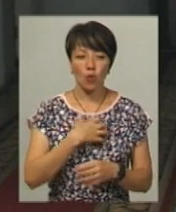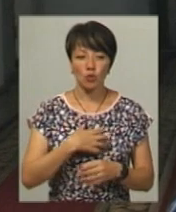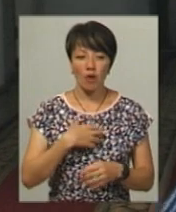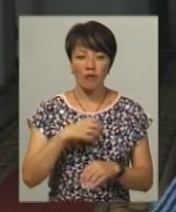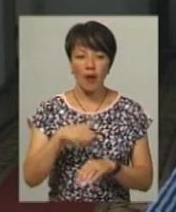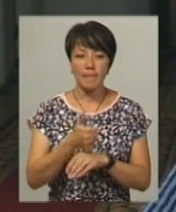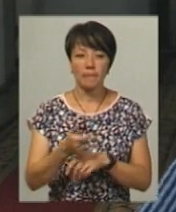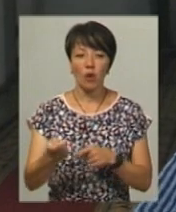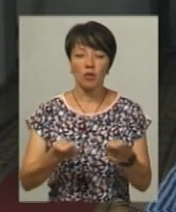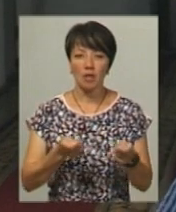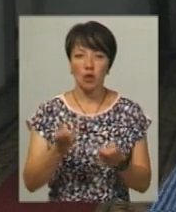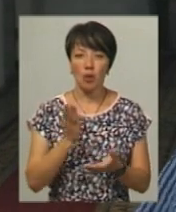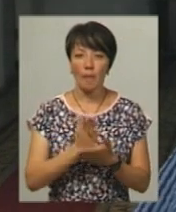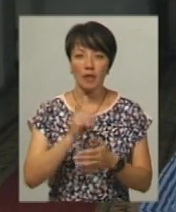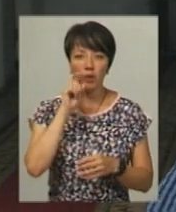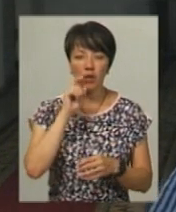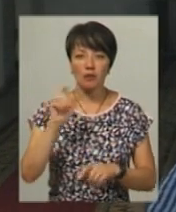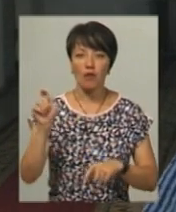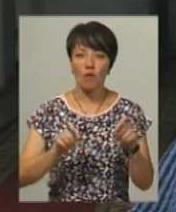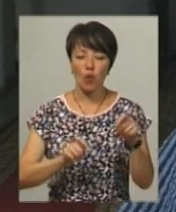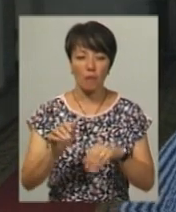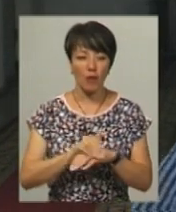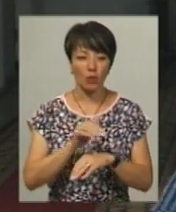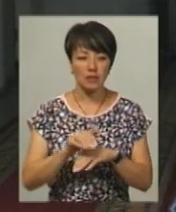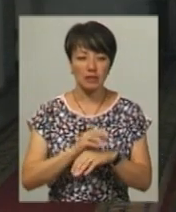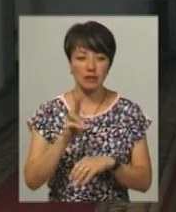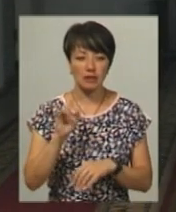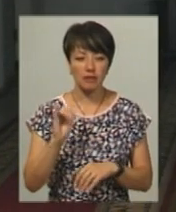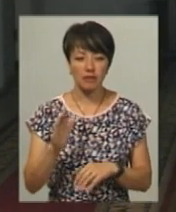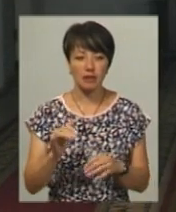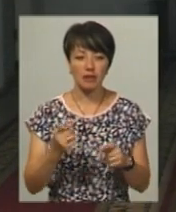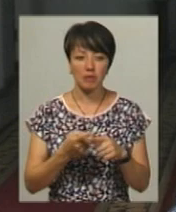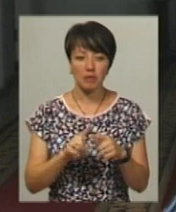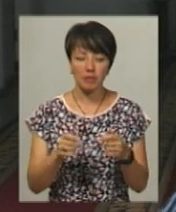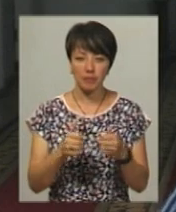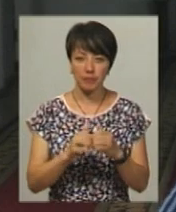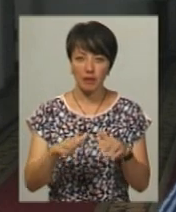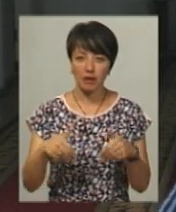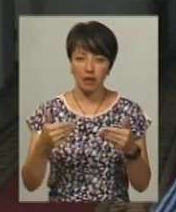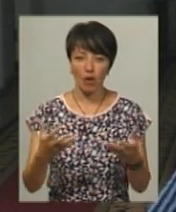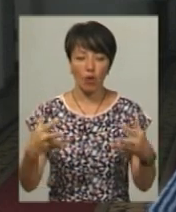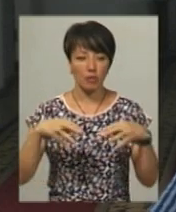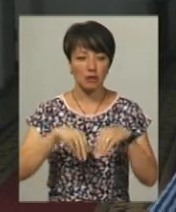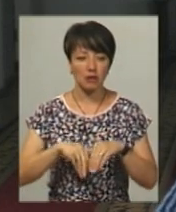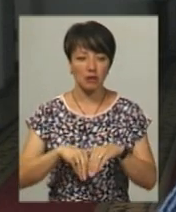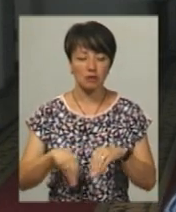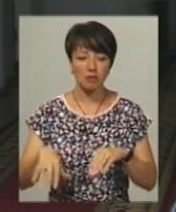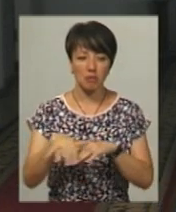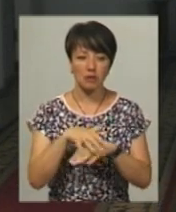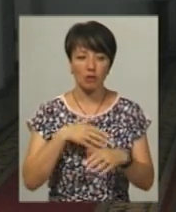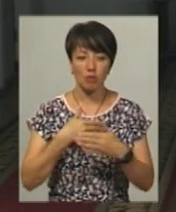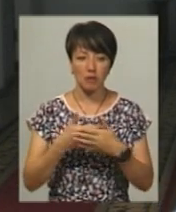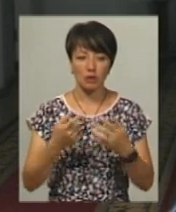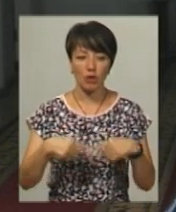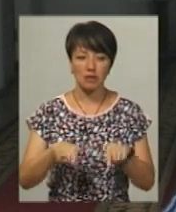координатором є Український форум благодійників. І, відповідно, навколо цієї ініціативи об'єдналася маса громадських